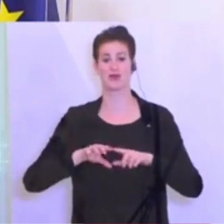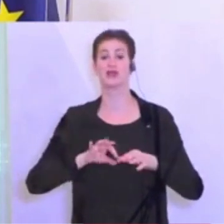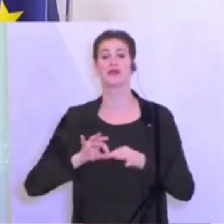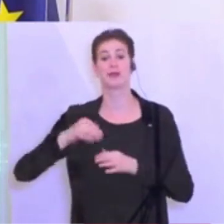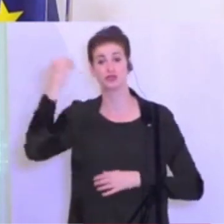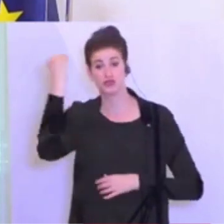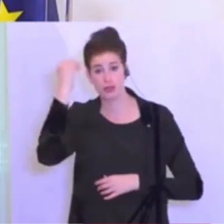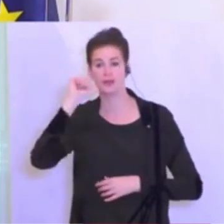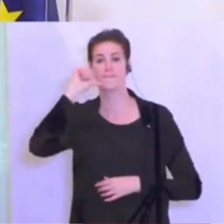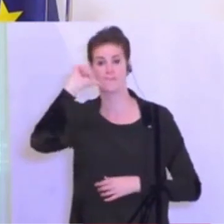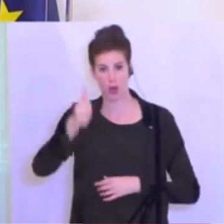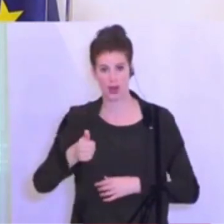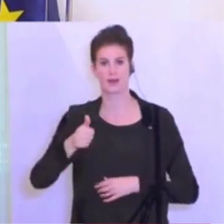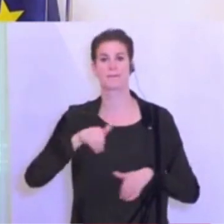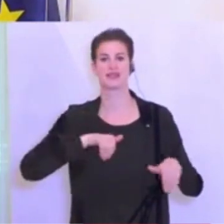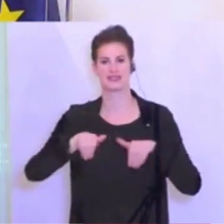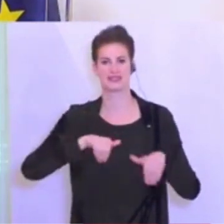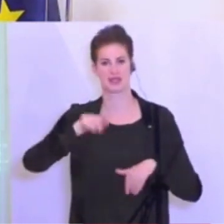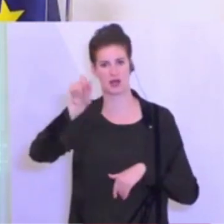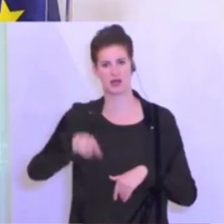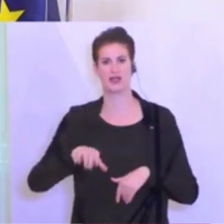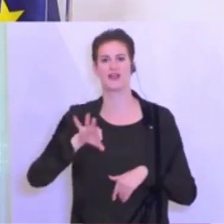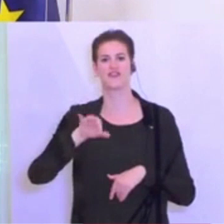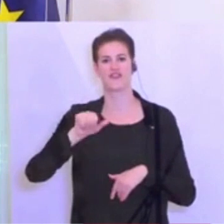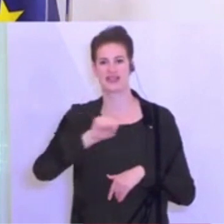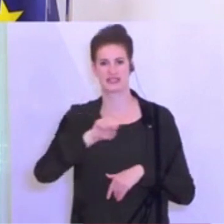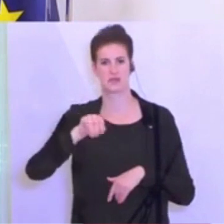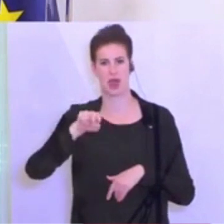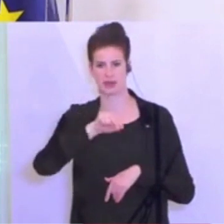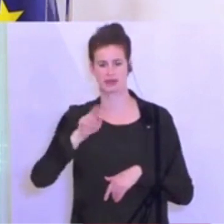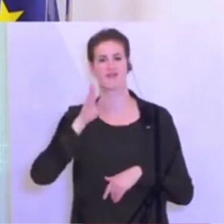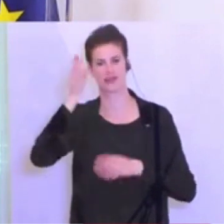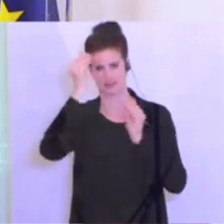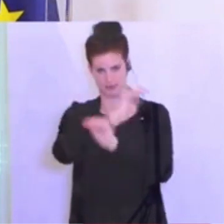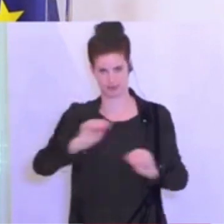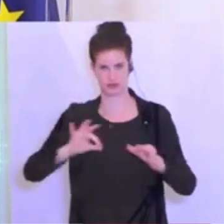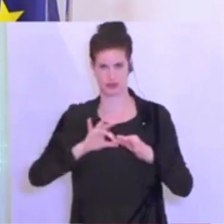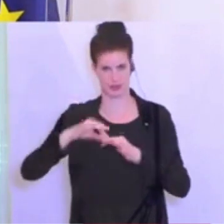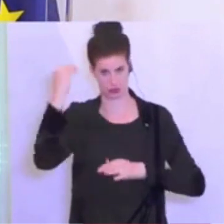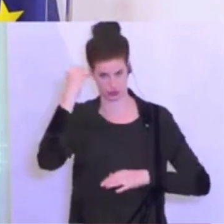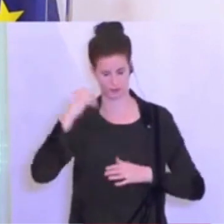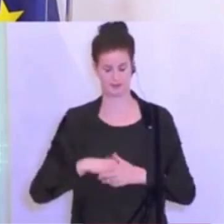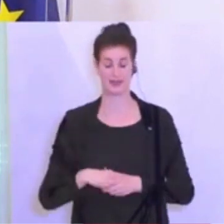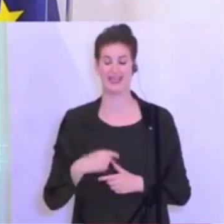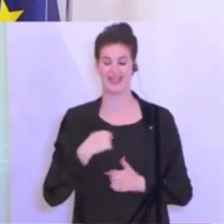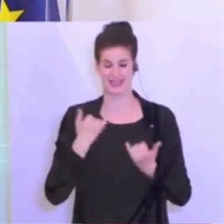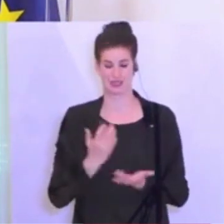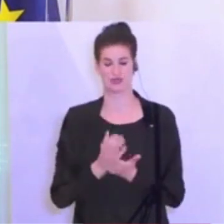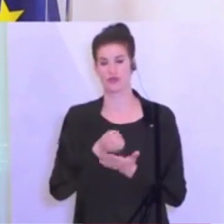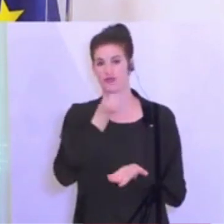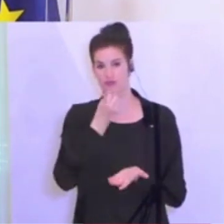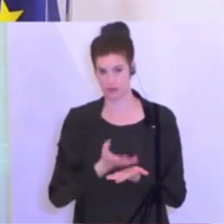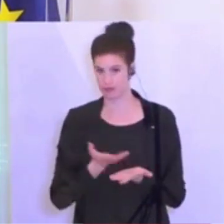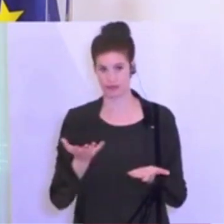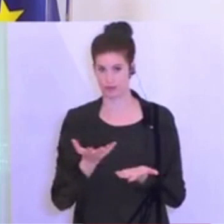Faßmann morgen eine Pressekonferenz abhalten, um Details bekannt zu geben. Was ich jetzt schon verraten kann, ist, dass genauso mit 15.